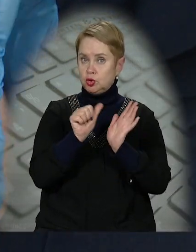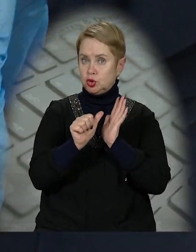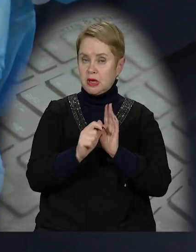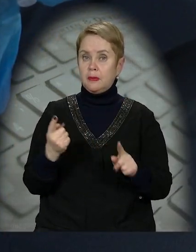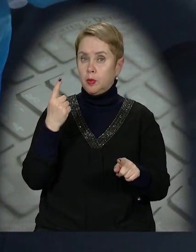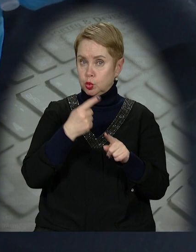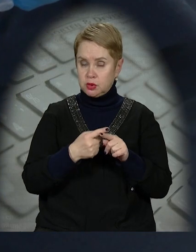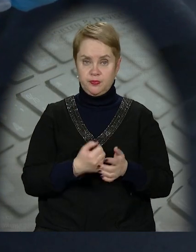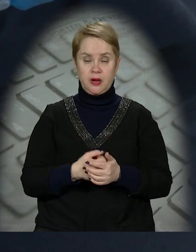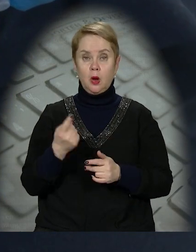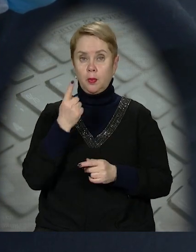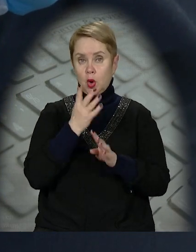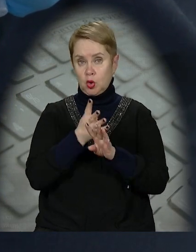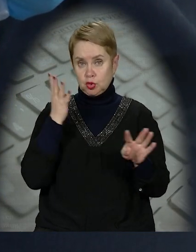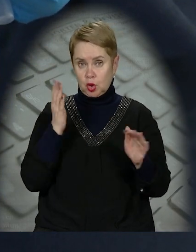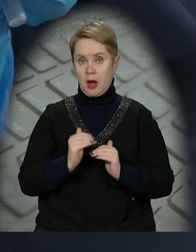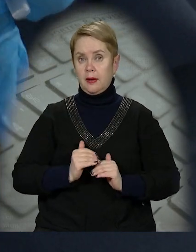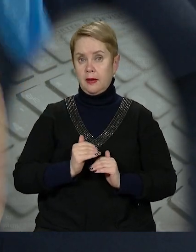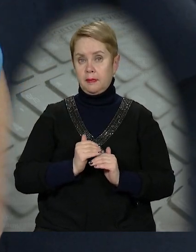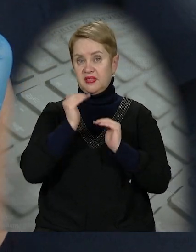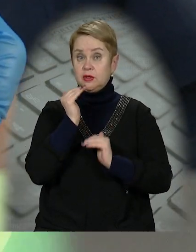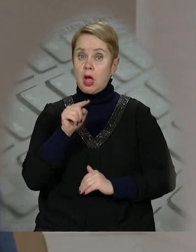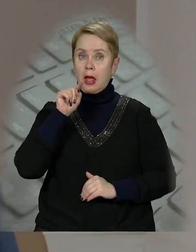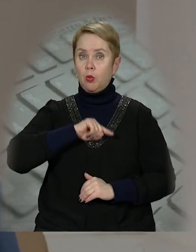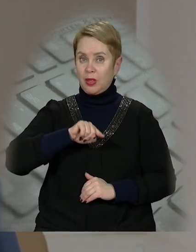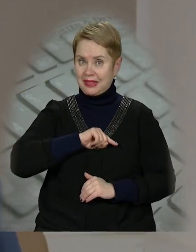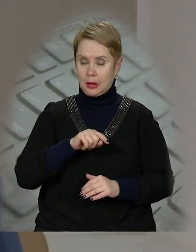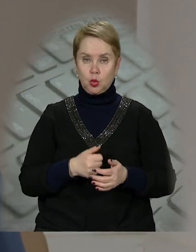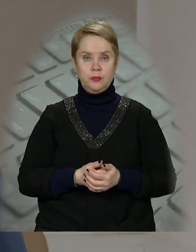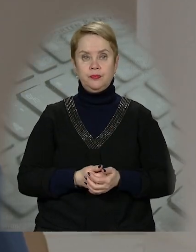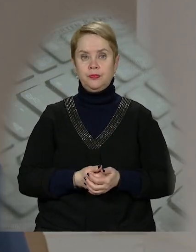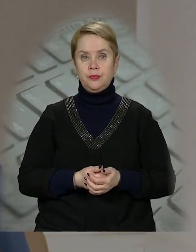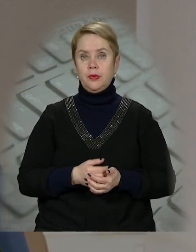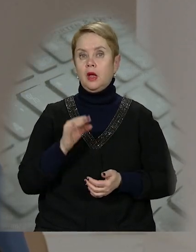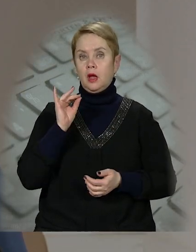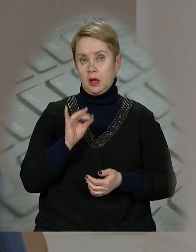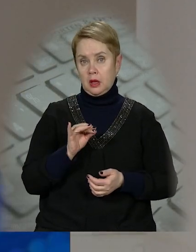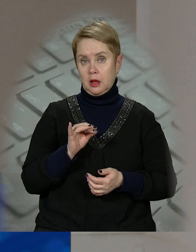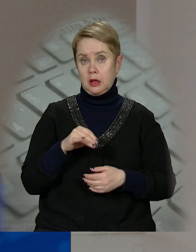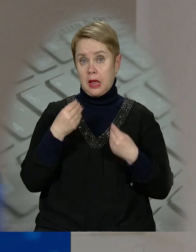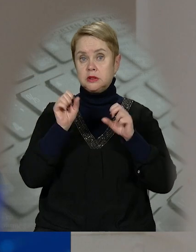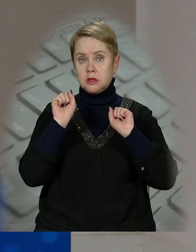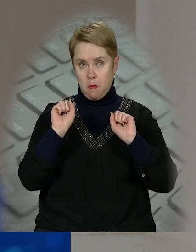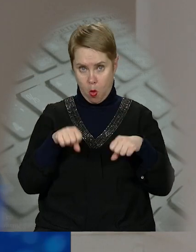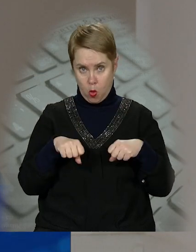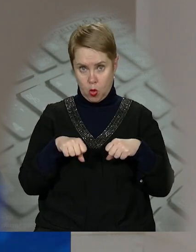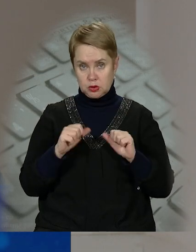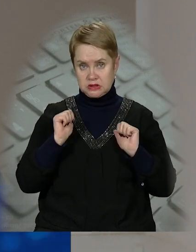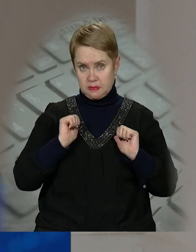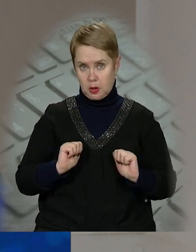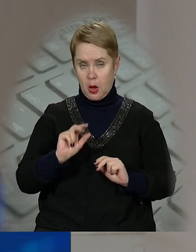60+. В першу чергу підвищення іммінітету і дасть змогу